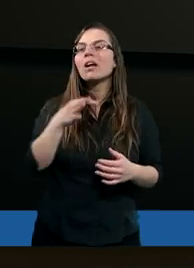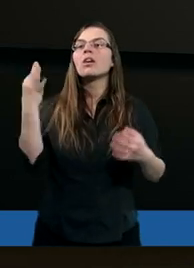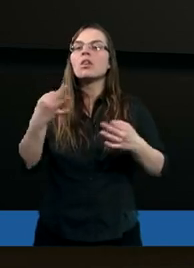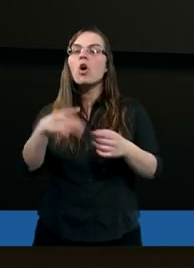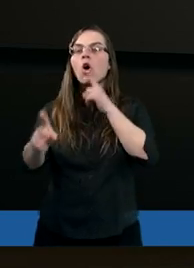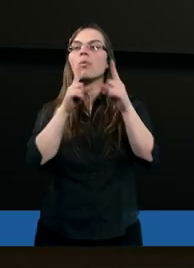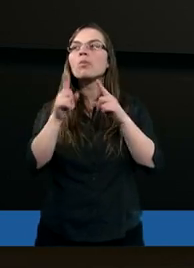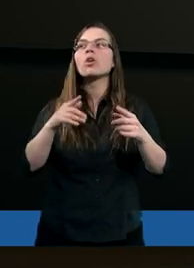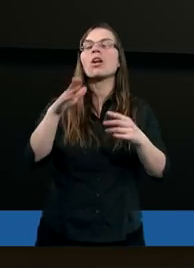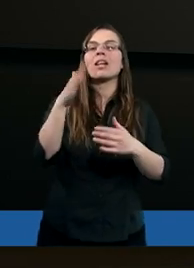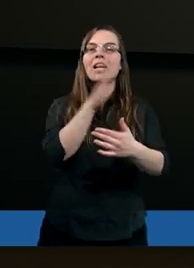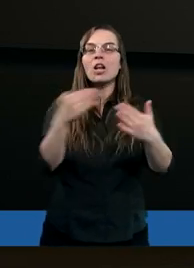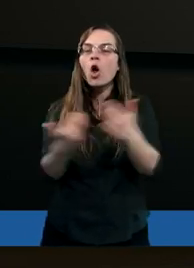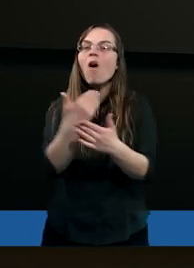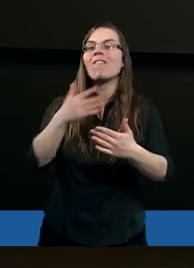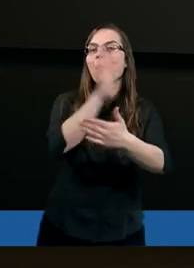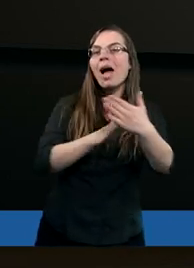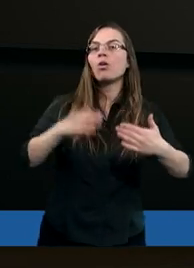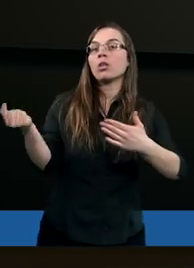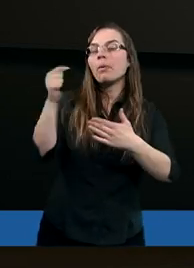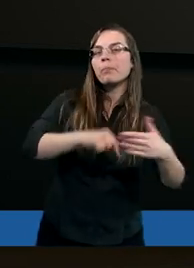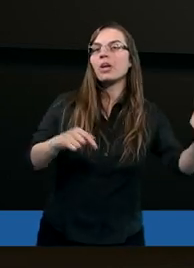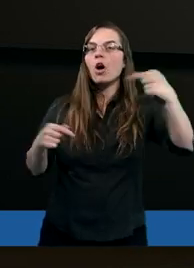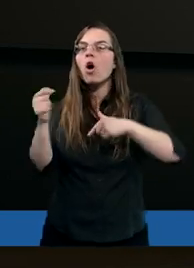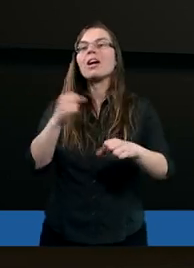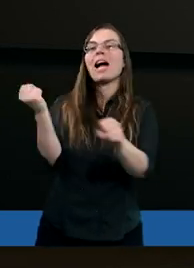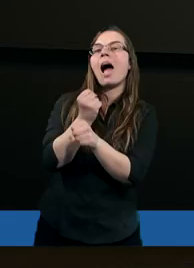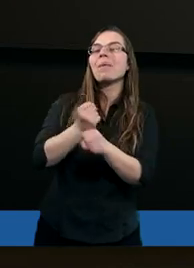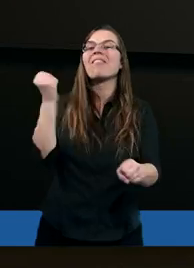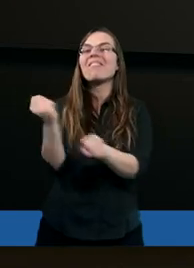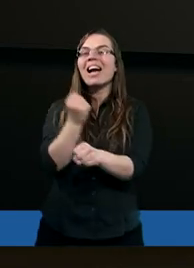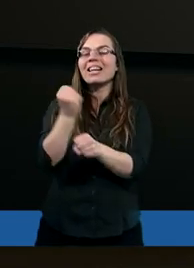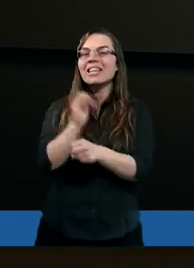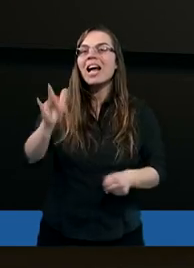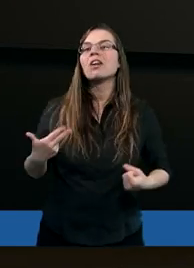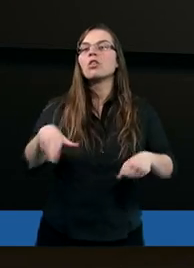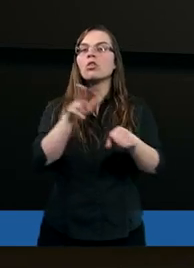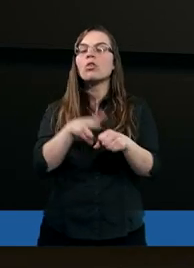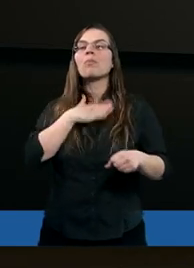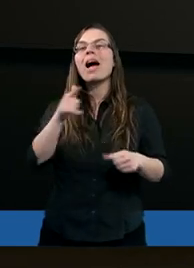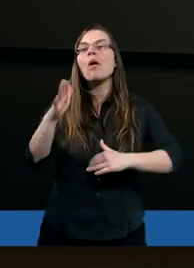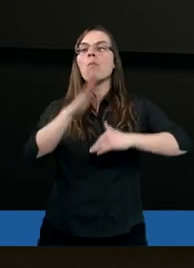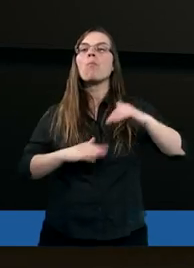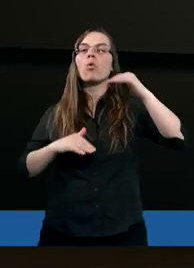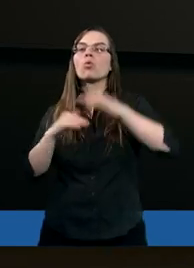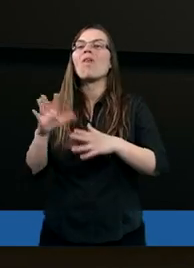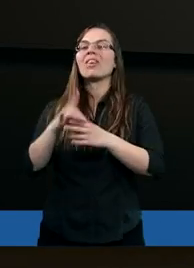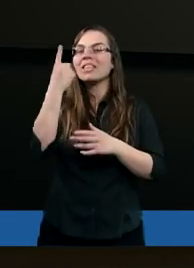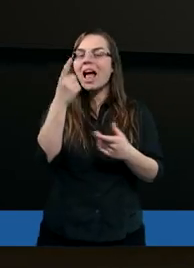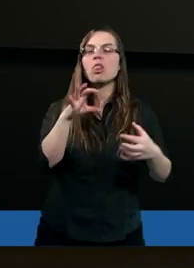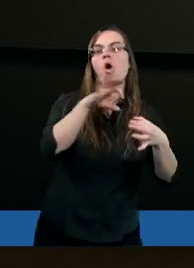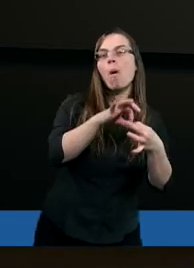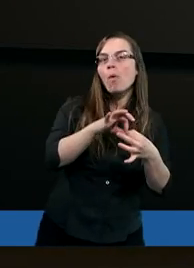teraz nowe narody przychodzą, tutaj jest kamień węgielny, który ma tę budowlę w jedną